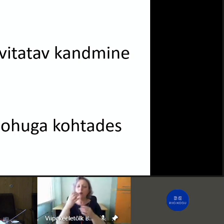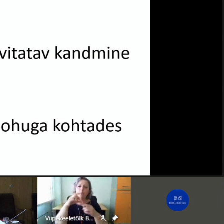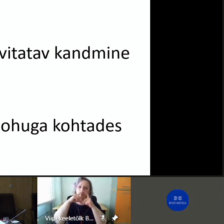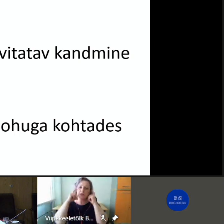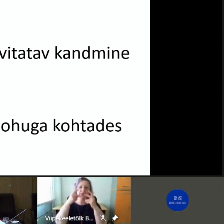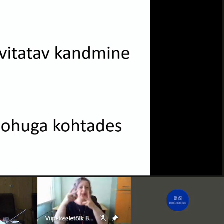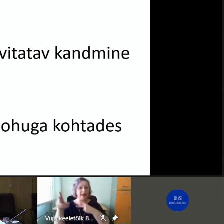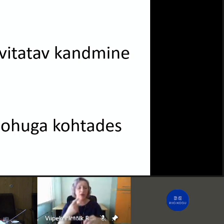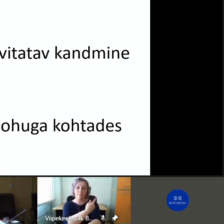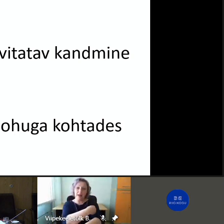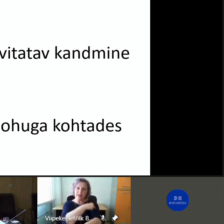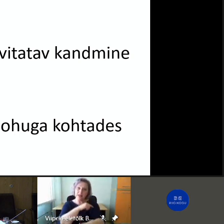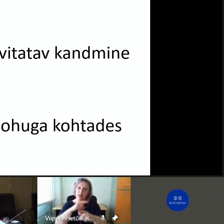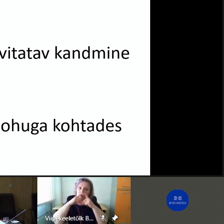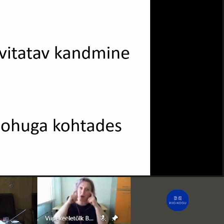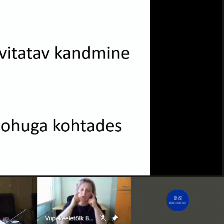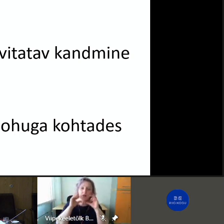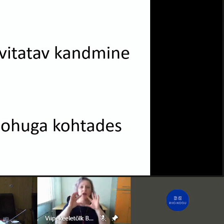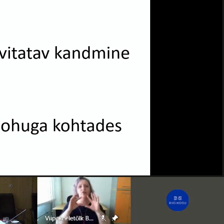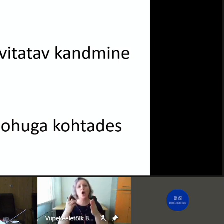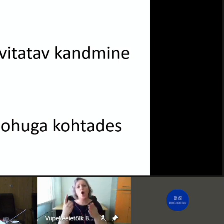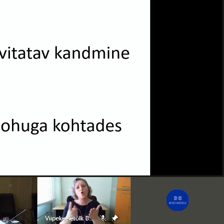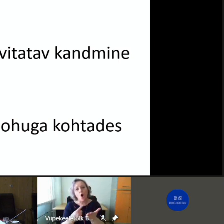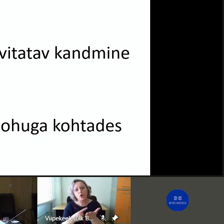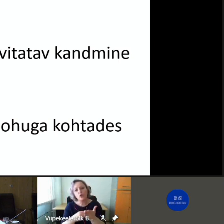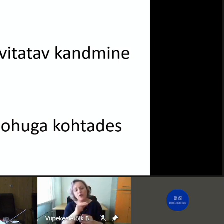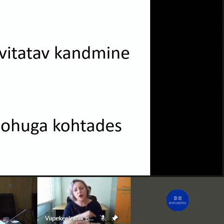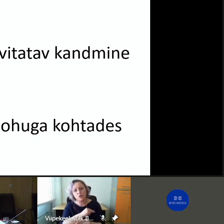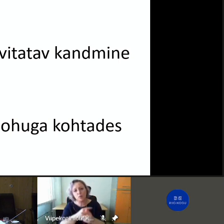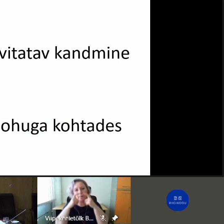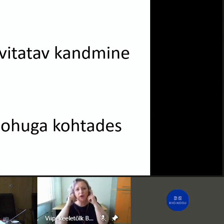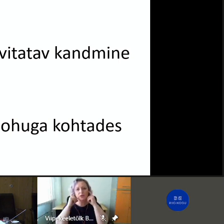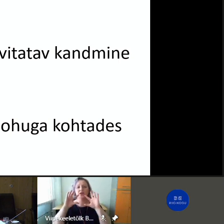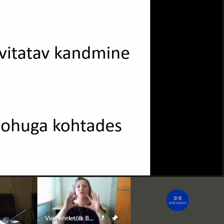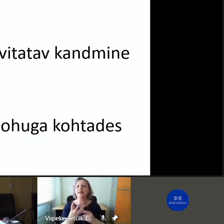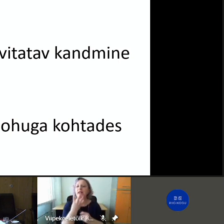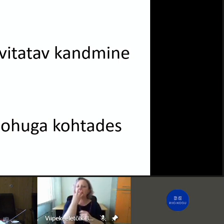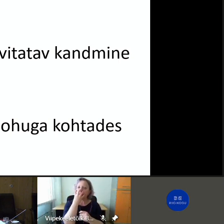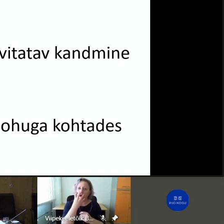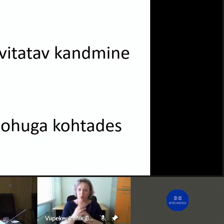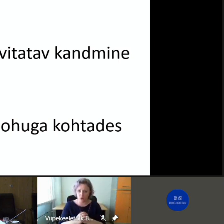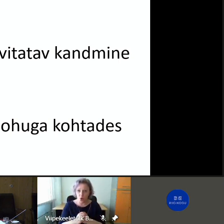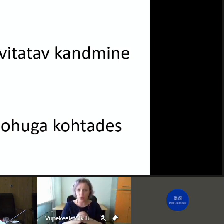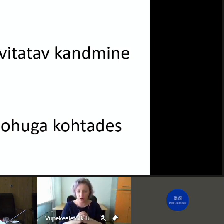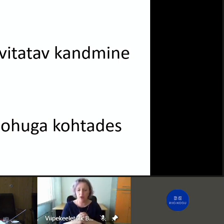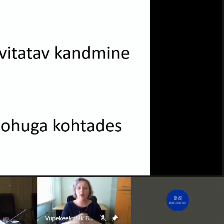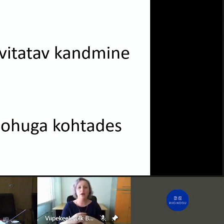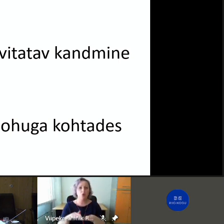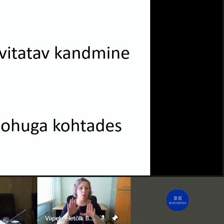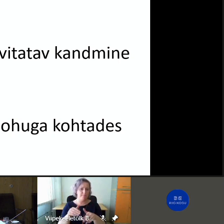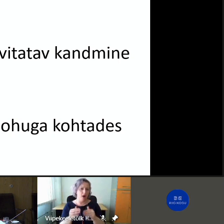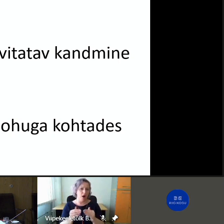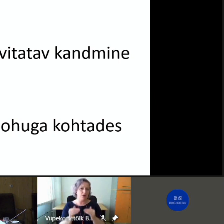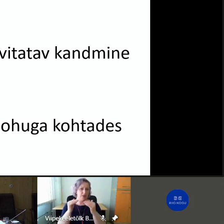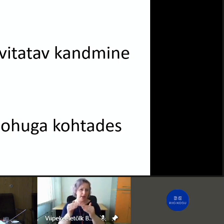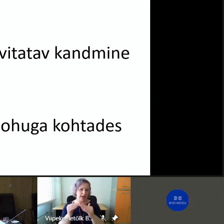kas meditsiinilised maskid või kas nad on kordukasutatavad maskid või need on respiraatorid, mis omavad juba kõrgemat